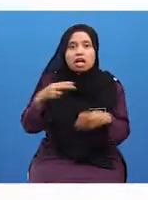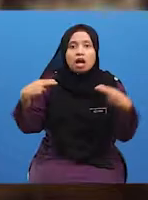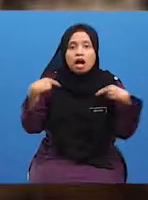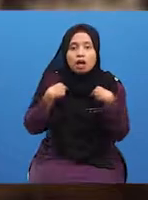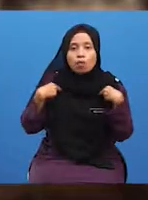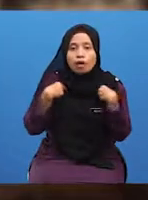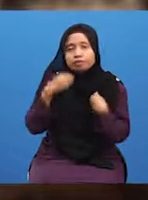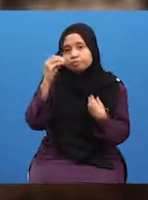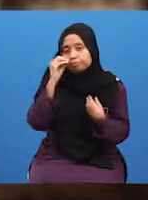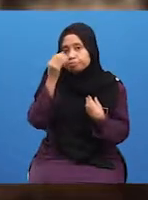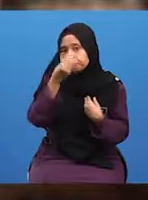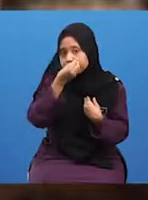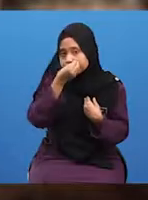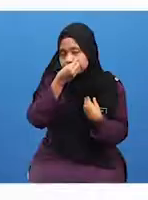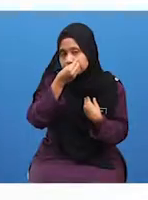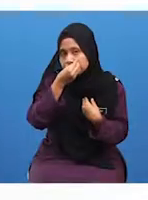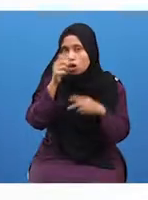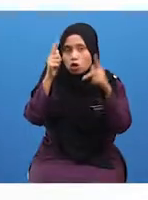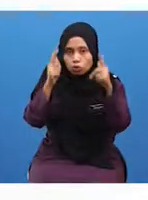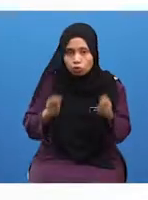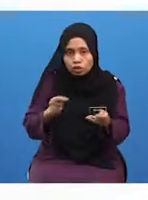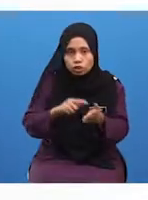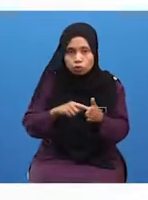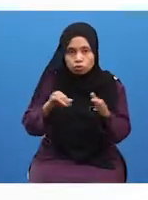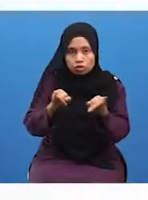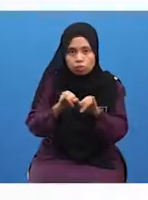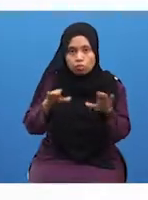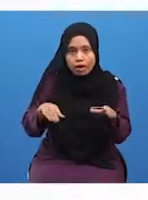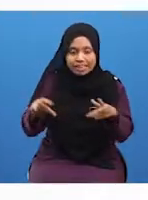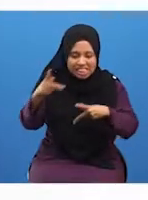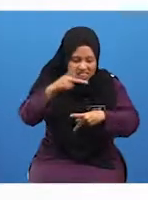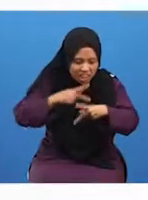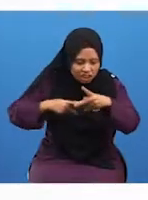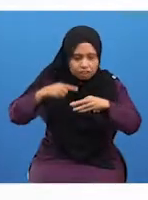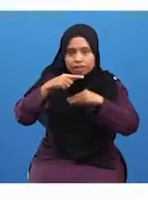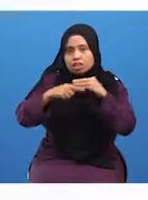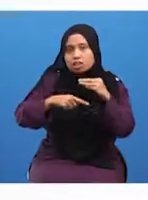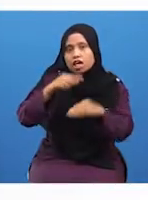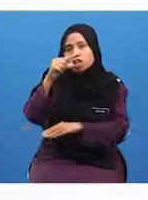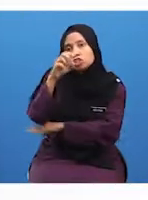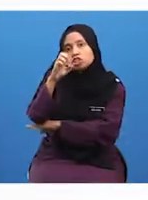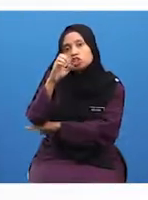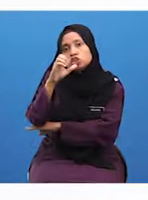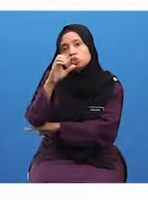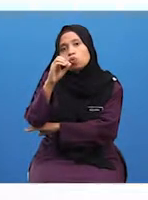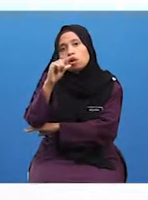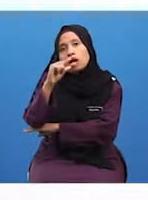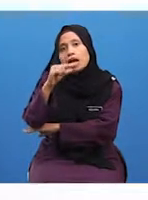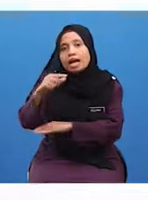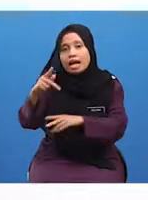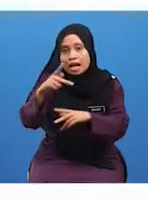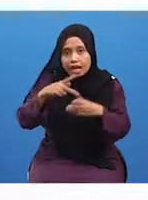Tokoh ini juga membuat kajian mengenai geografi fizikal.